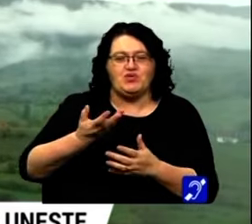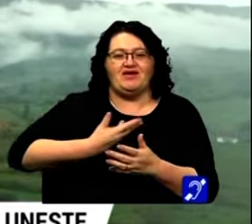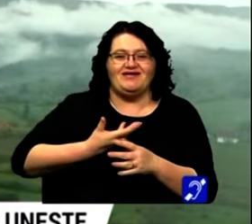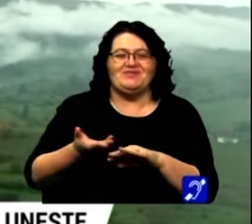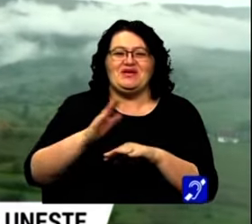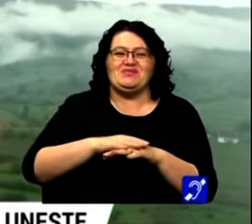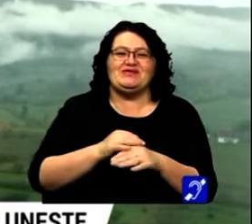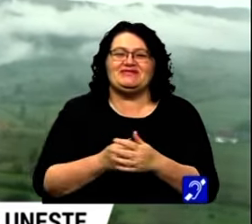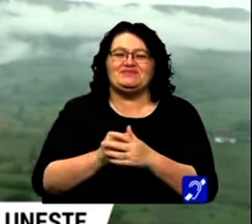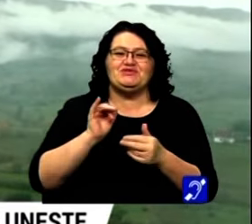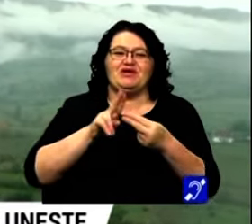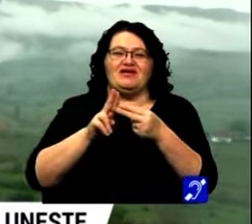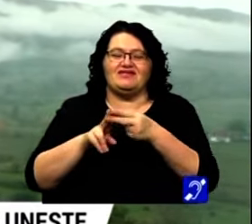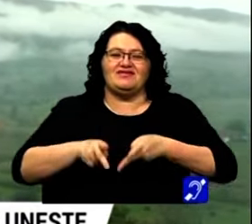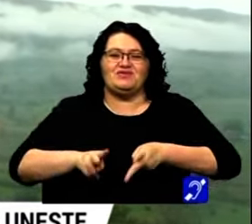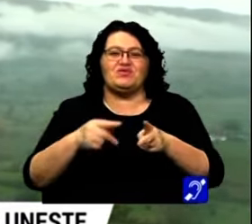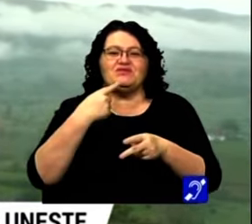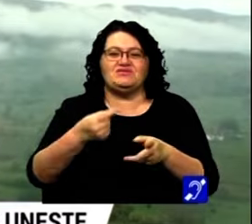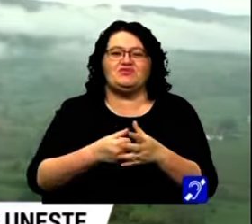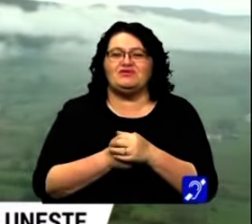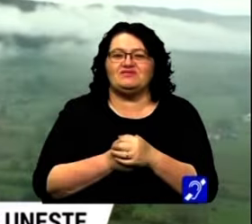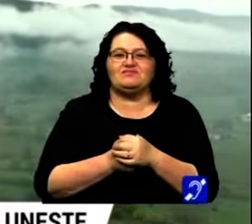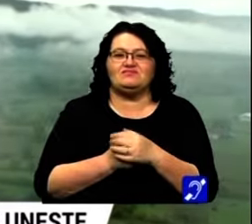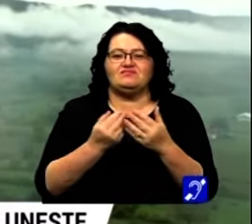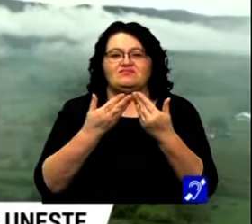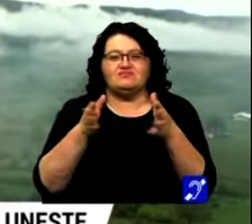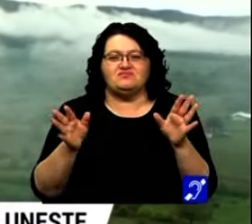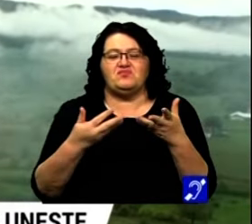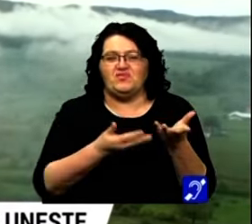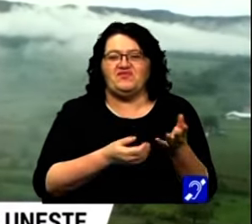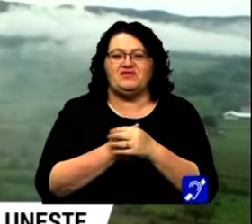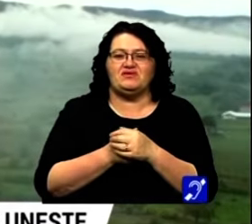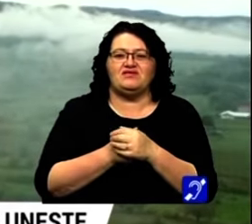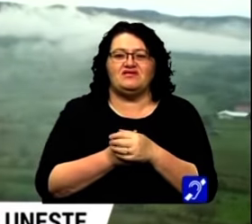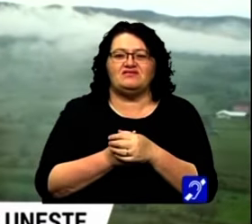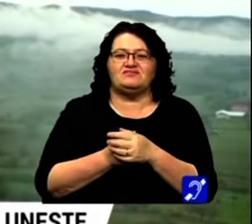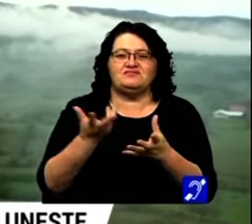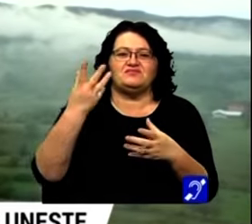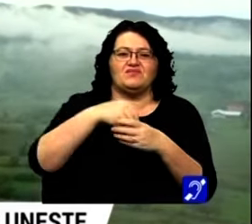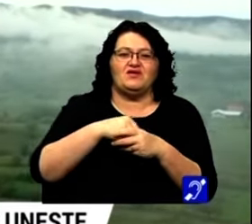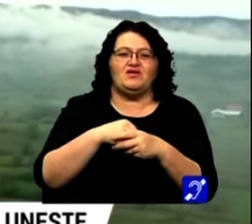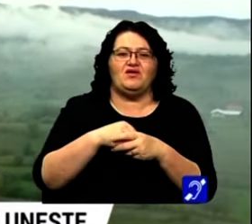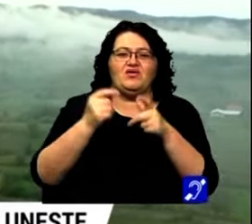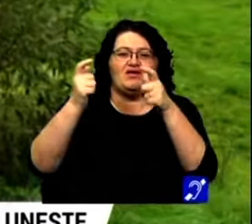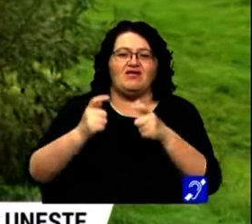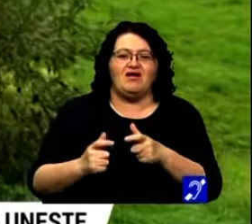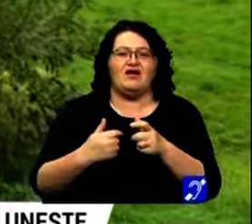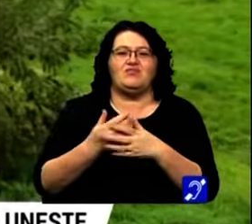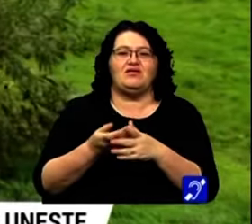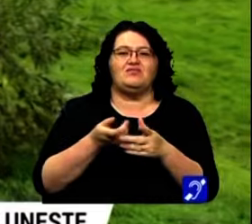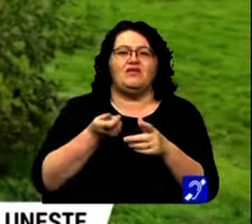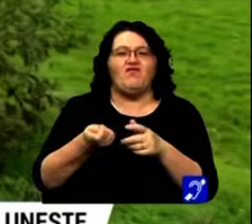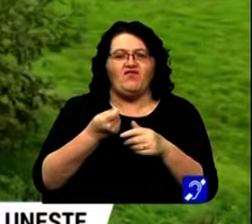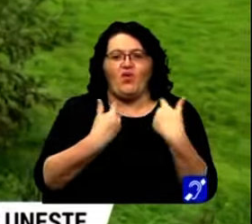Oricine ne-a întâlnit pe drum a zis, vă deschid aici, ni s-a deschis o cameră, ni s-a făcut